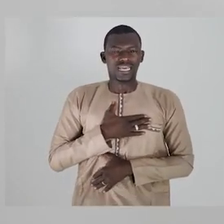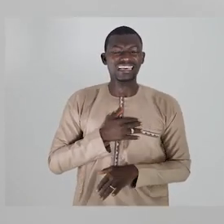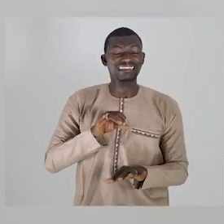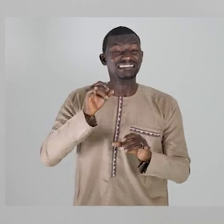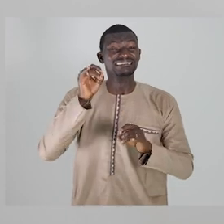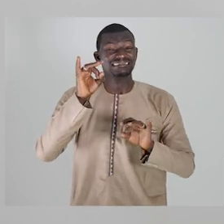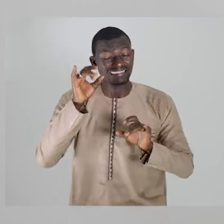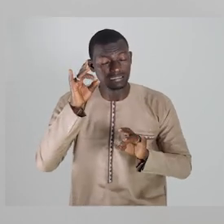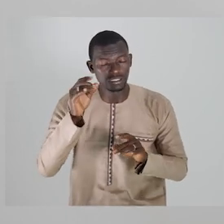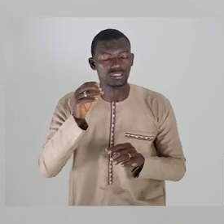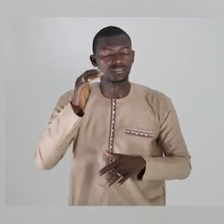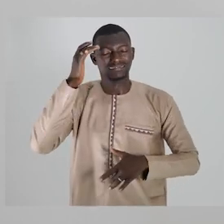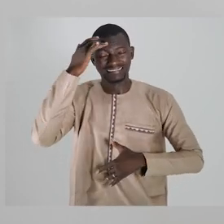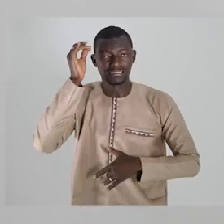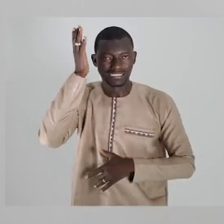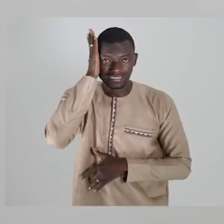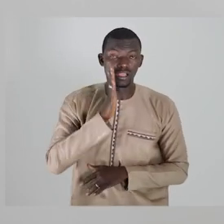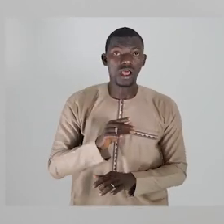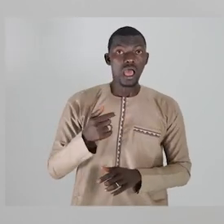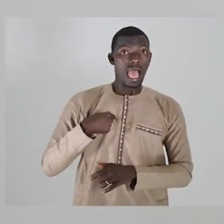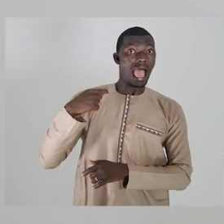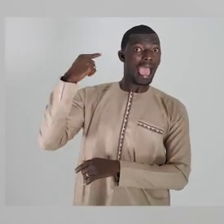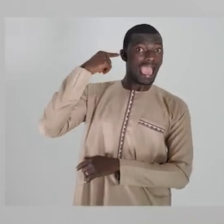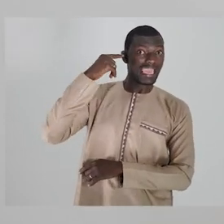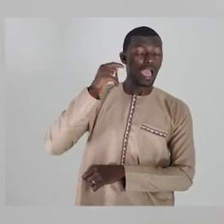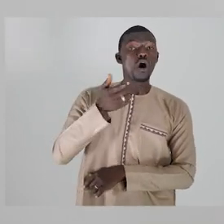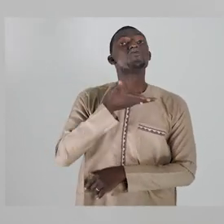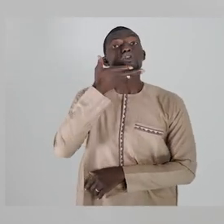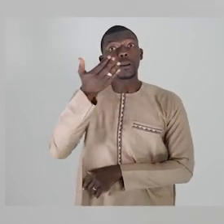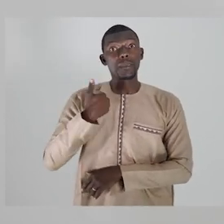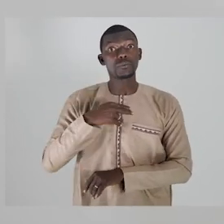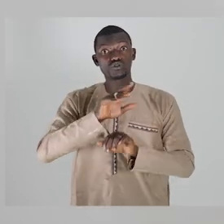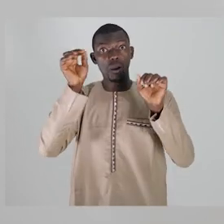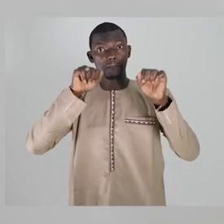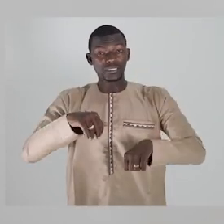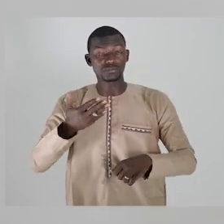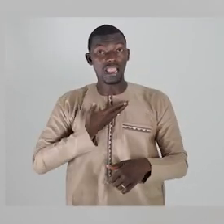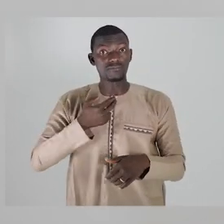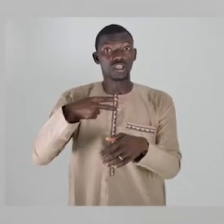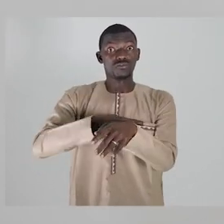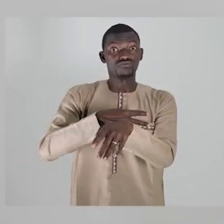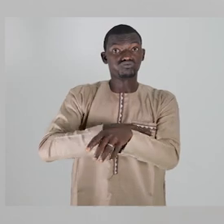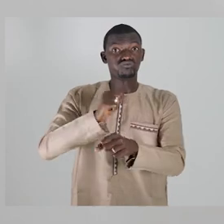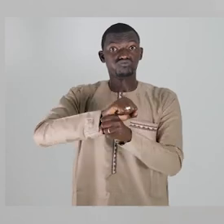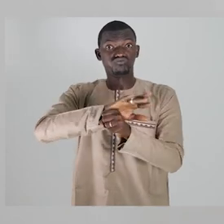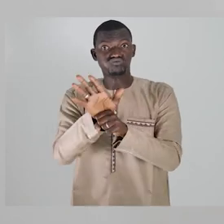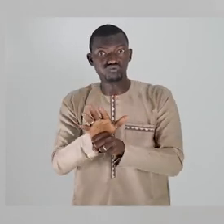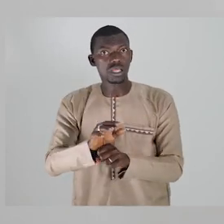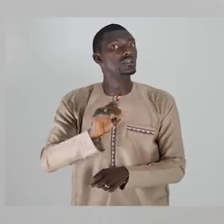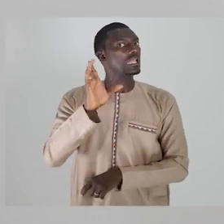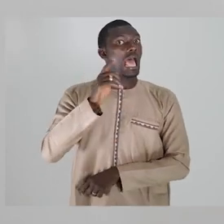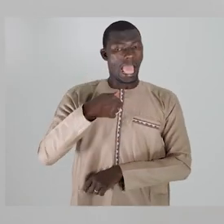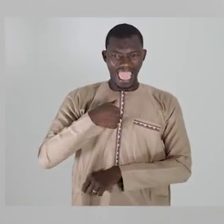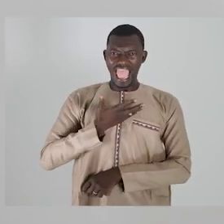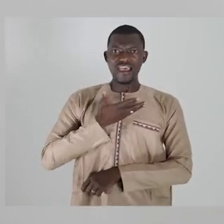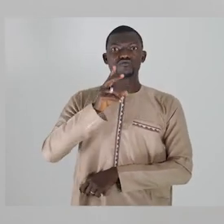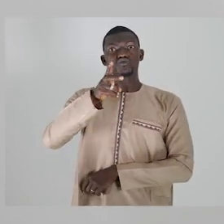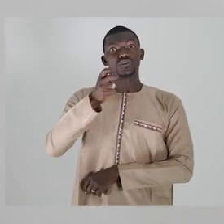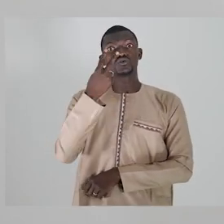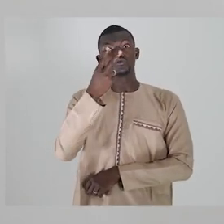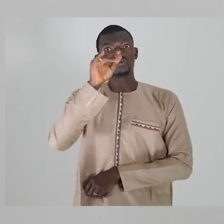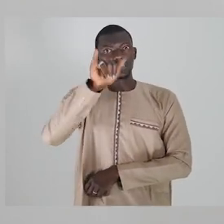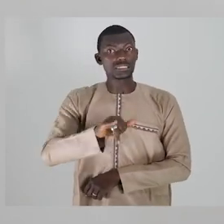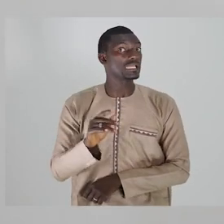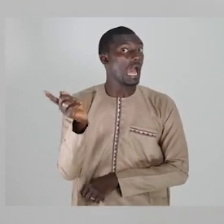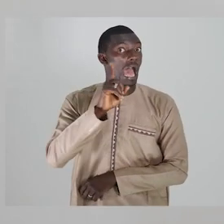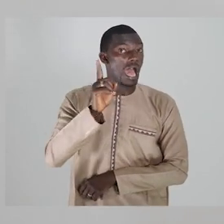fofendi masata e ya wadupu de. Minanii ndena onare coronavirus na ngatafa e peng. Temingi kudubi no gaidi ditumbi mari.